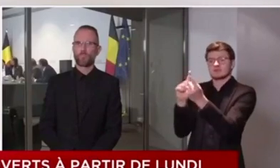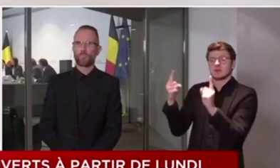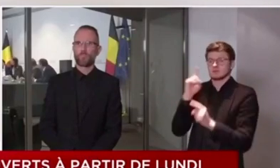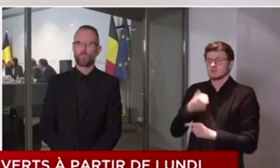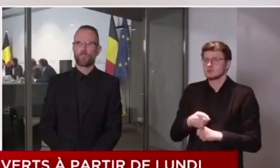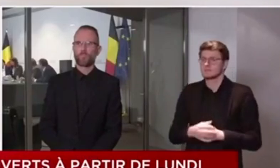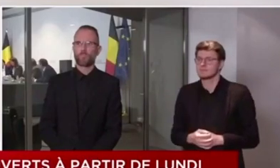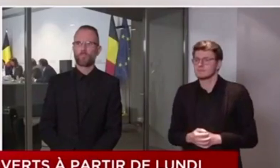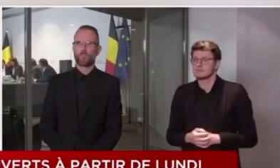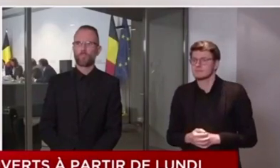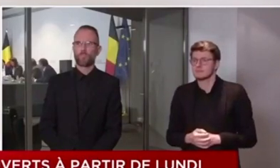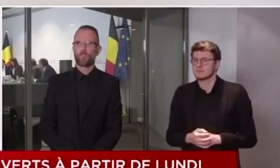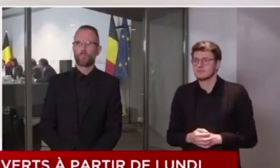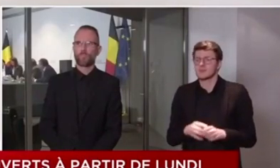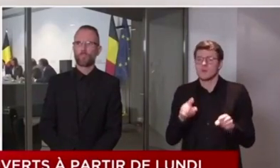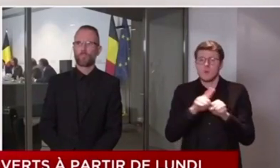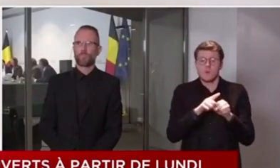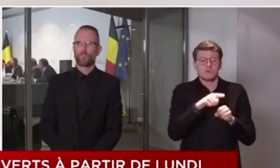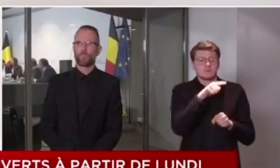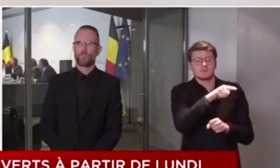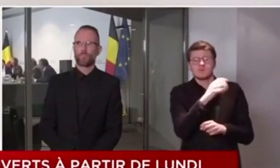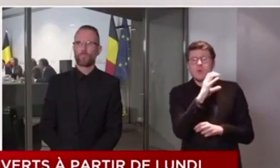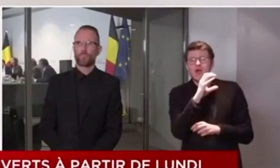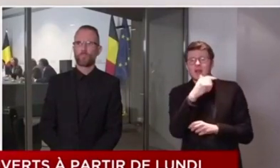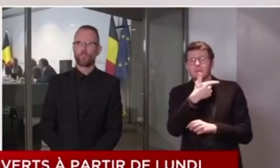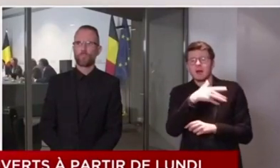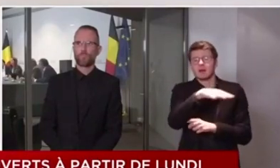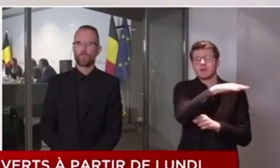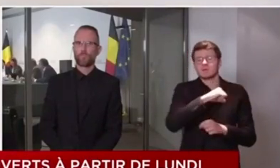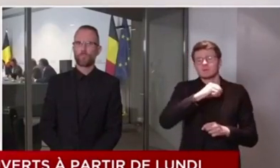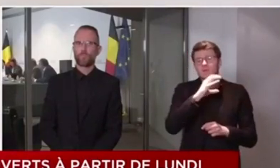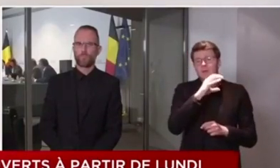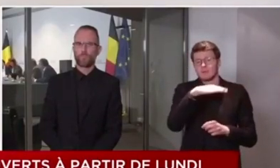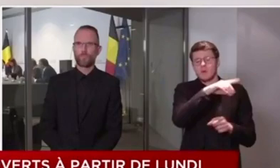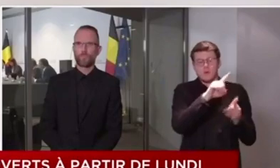Il n'est pas interdit non plus de se rendre au parc à conteneurs.